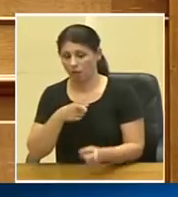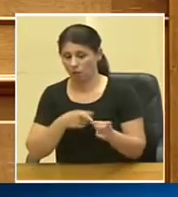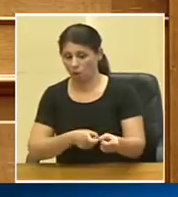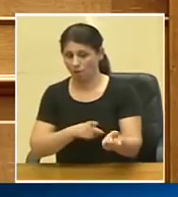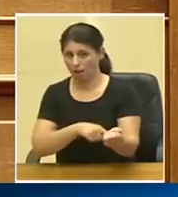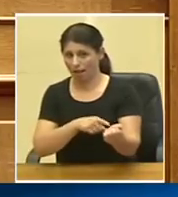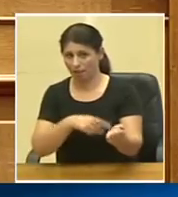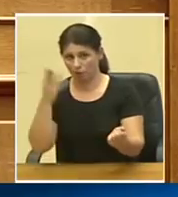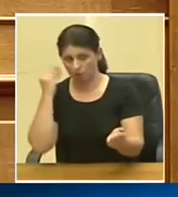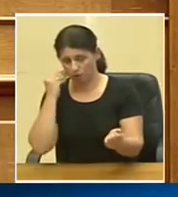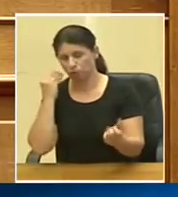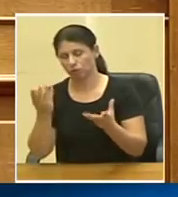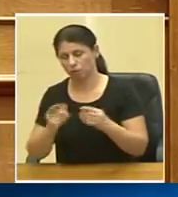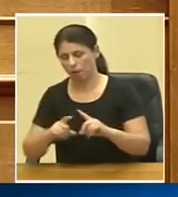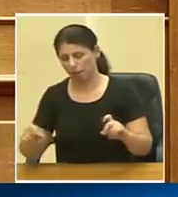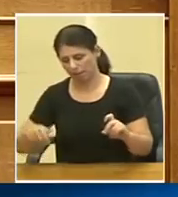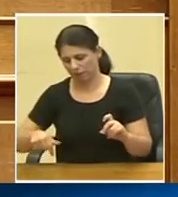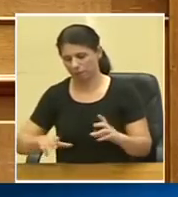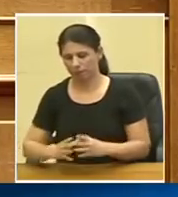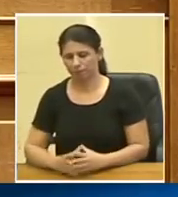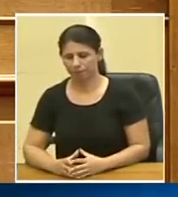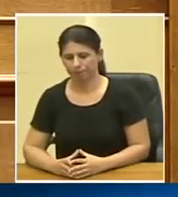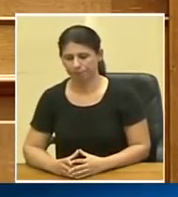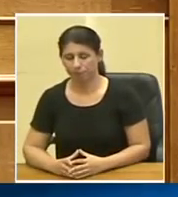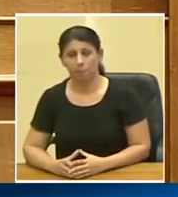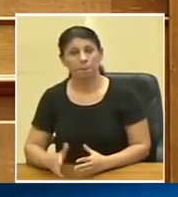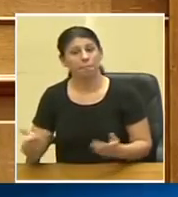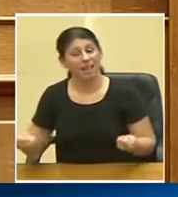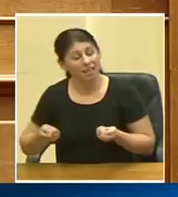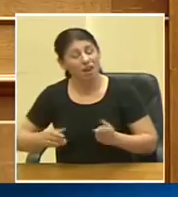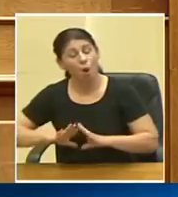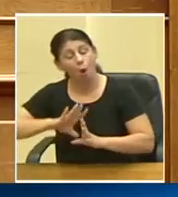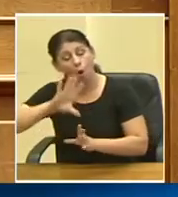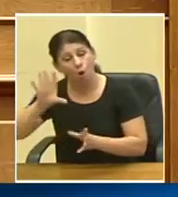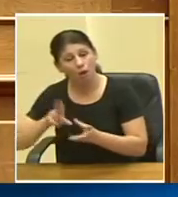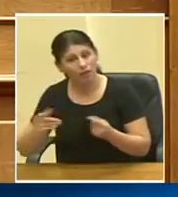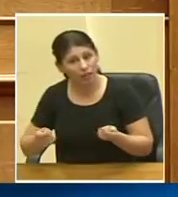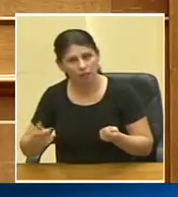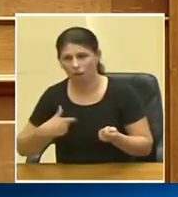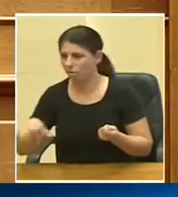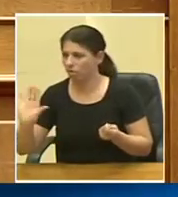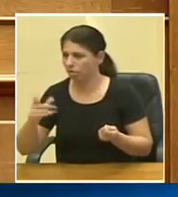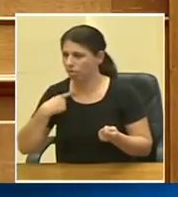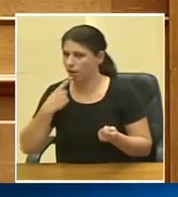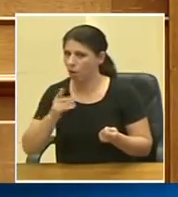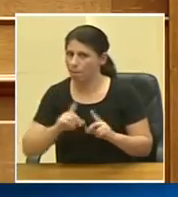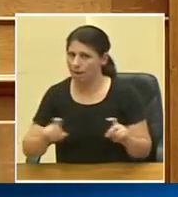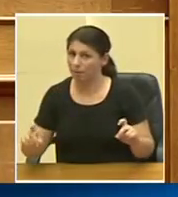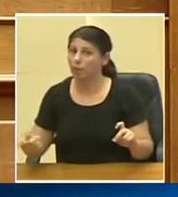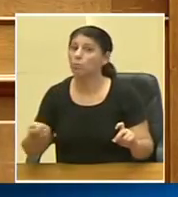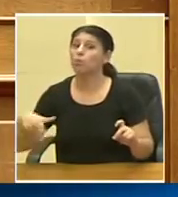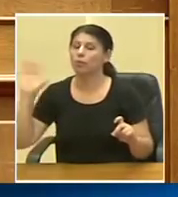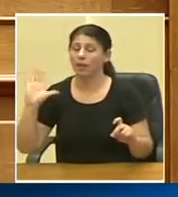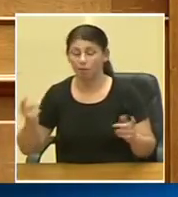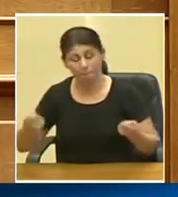ακούστηκαν διάφορα πράγματα σήμερα. Ενώ έχουν γίνει όλα αυτά, δεν λέω πράγματα που δεν έχουν γίνει, λέω πράγματα που